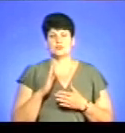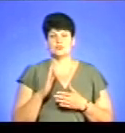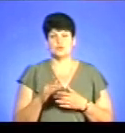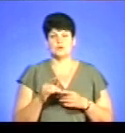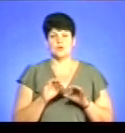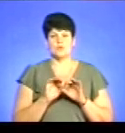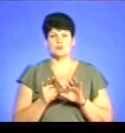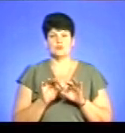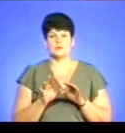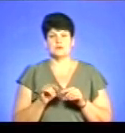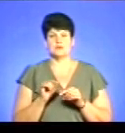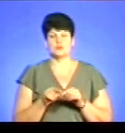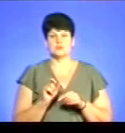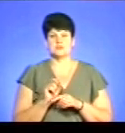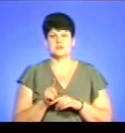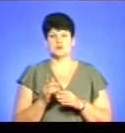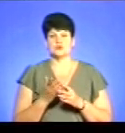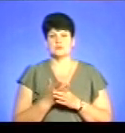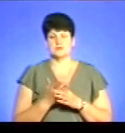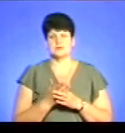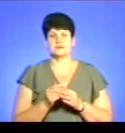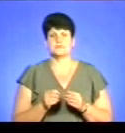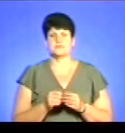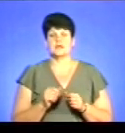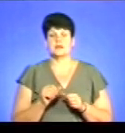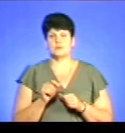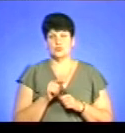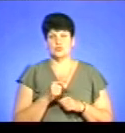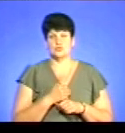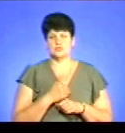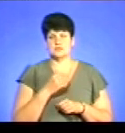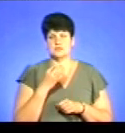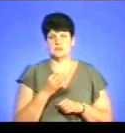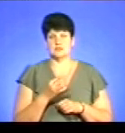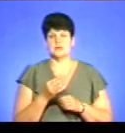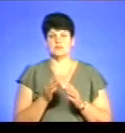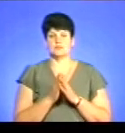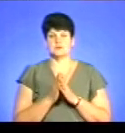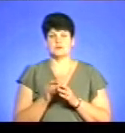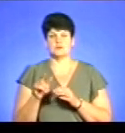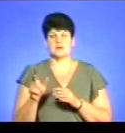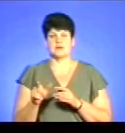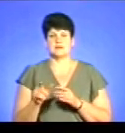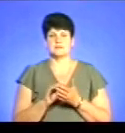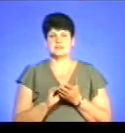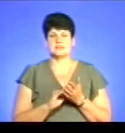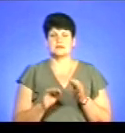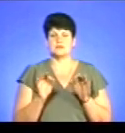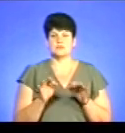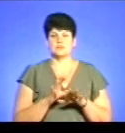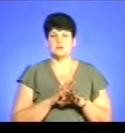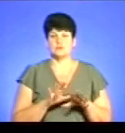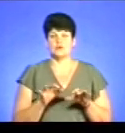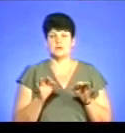обґрунтування для того, щоб призначити субсидії. Крім того, хотів ще раз зазначити і закликати громадян вказувати правду, щоб не виникали потім